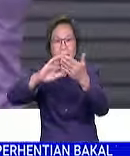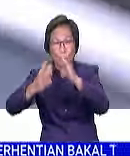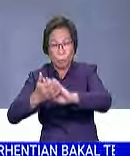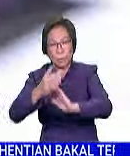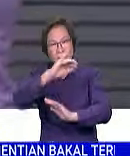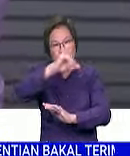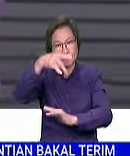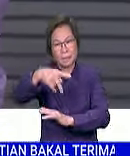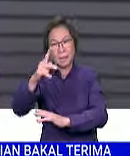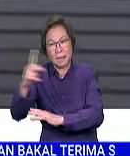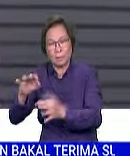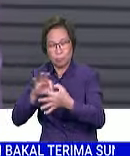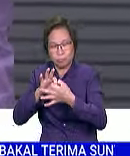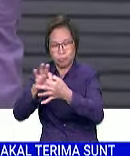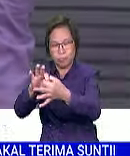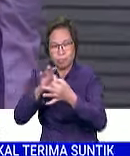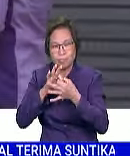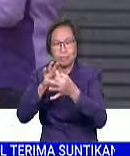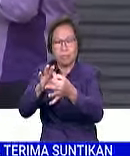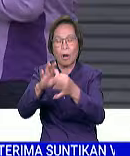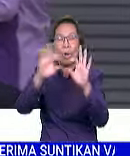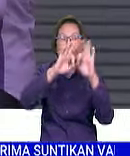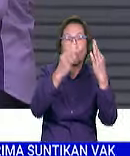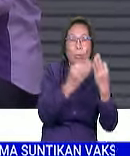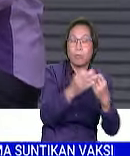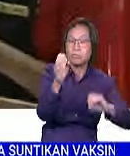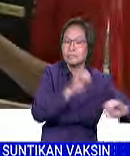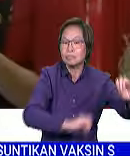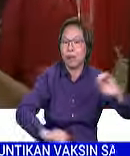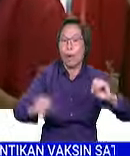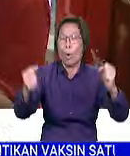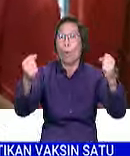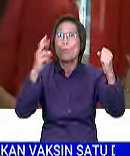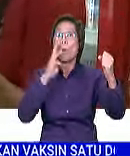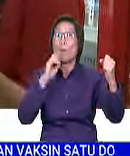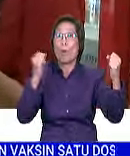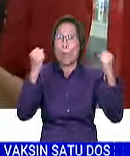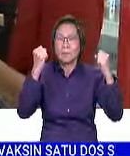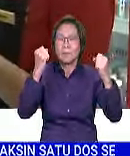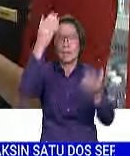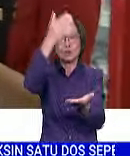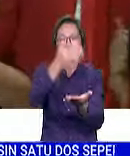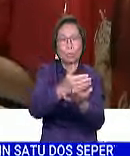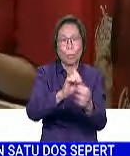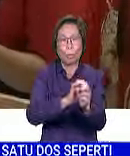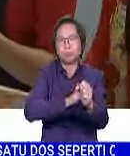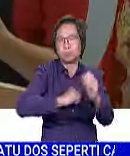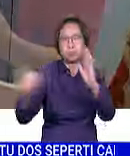yang bekerjasama rapat dengan gurungan si rumah tampil sebagai virawati menentang pandemik berbahaya ini.